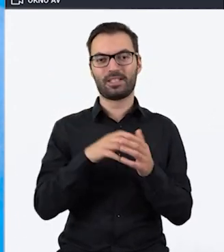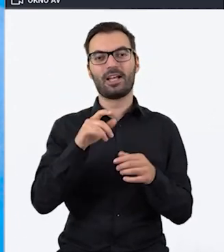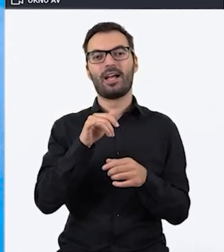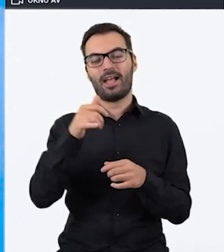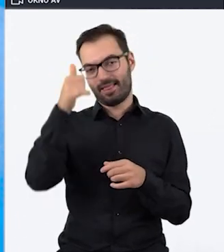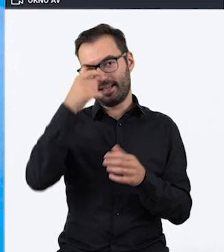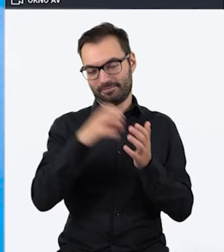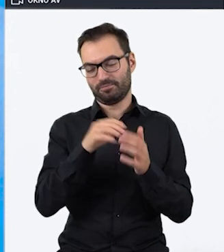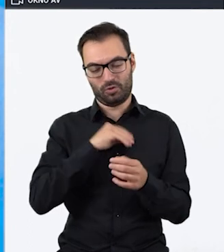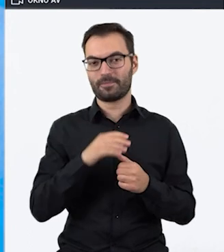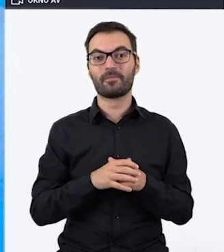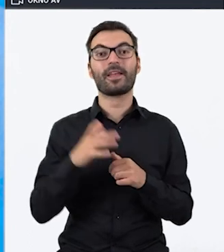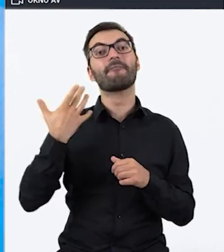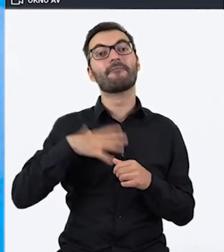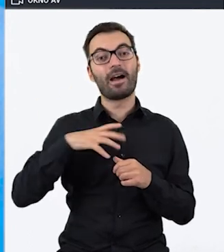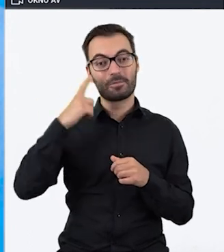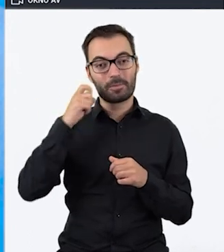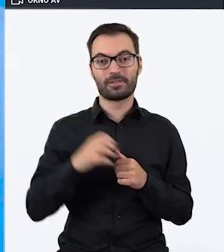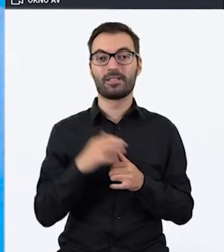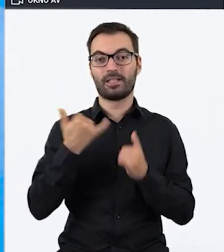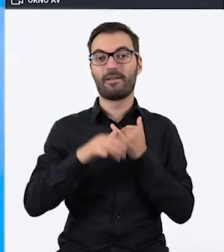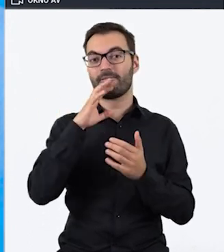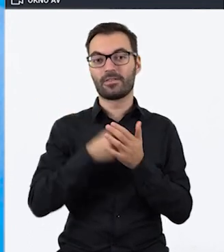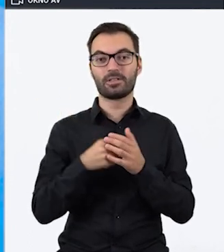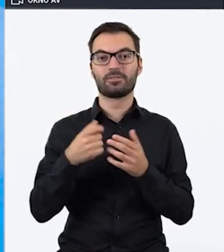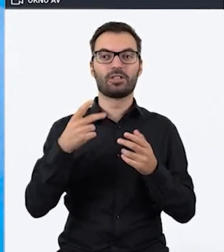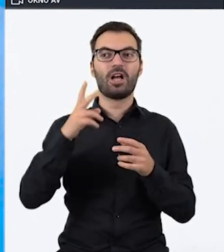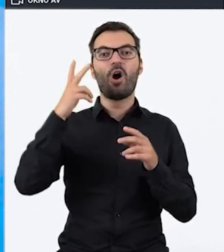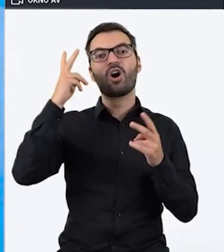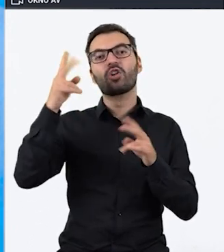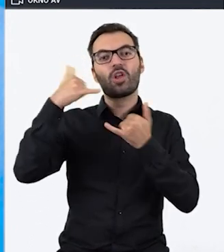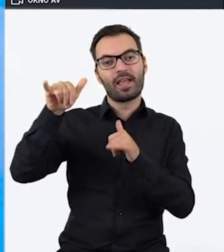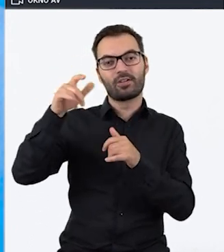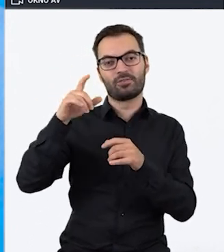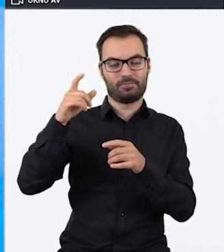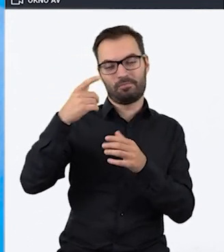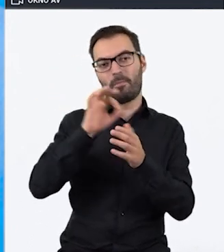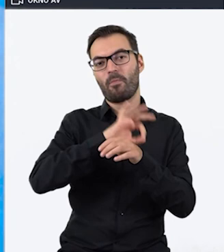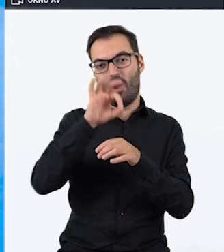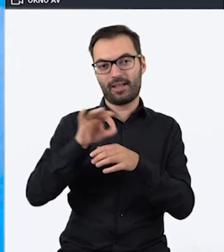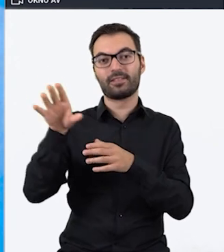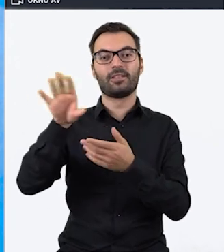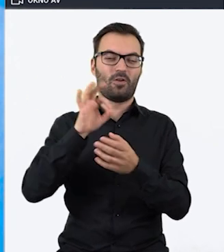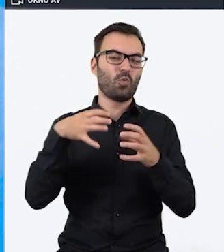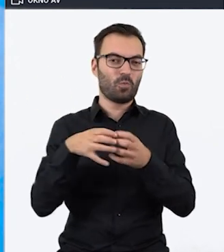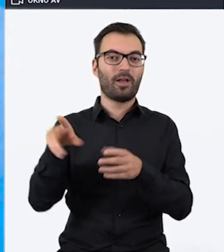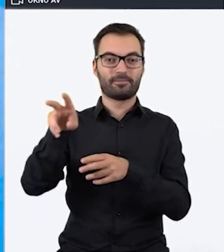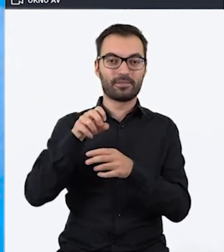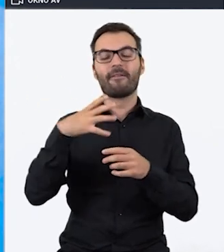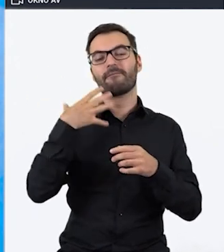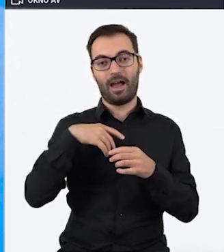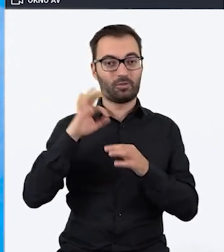można podać siebie. No i warto też pamiętać, że jeżeli wykorzystujemy czyjeś Geniali, które jest na przykład udostępnione na grupie, to warto też